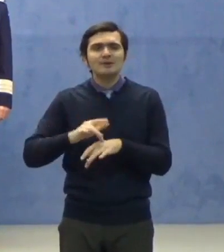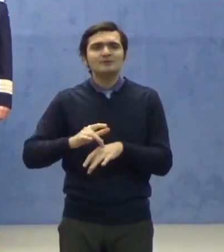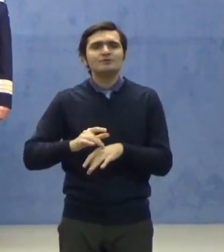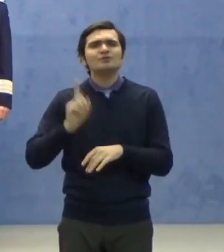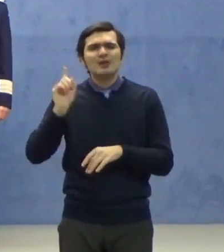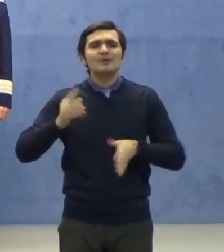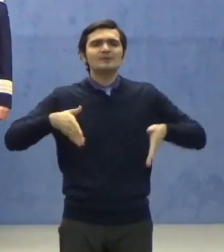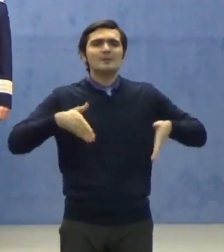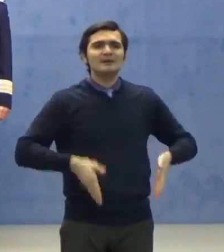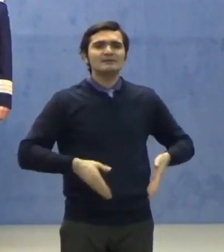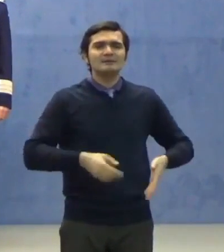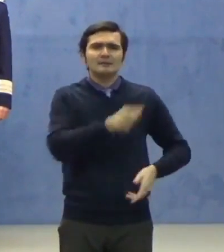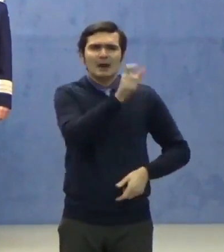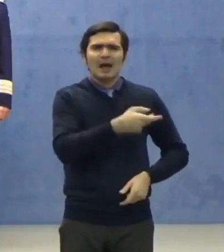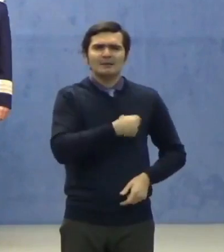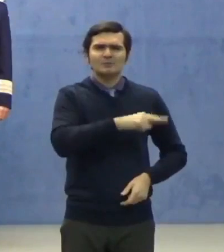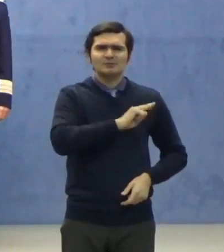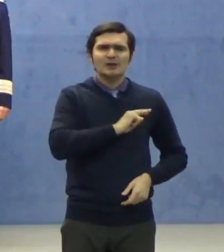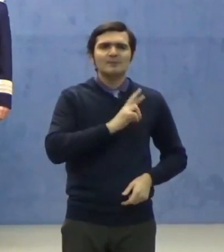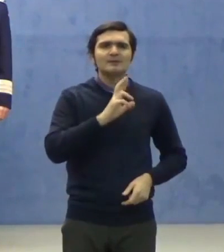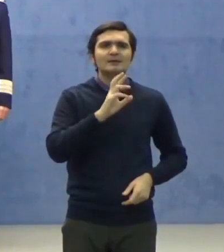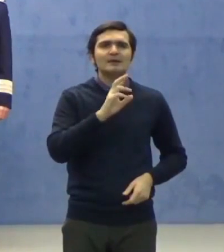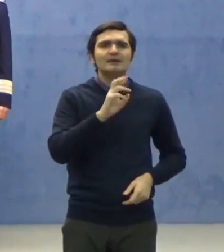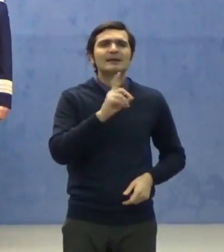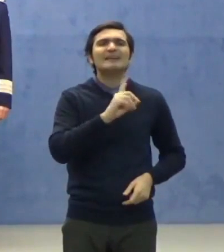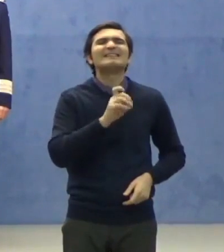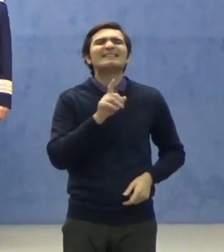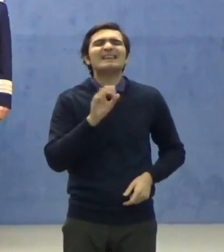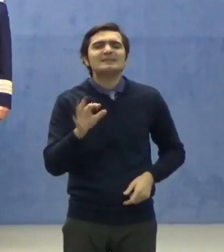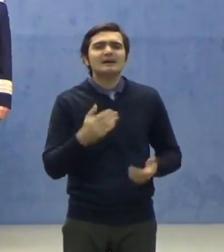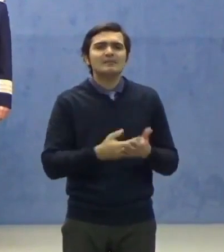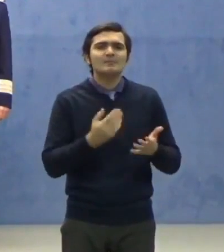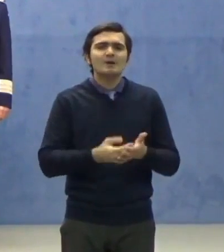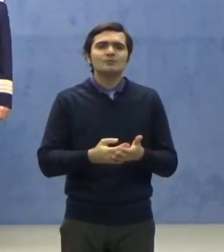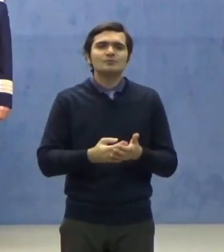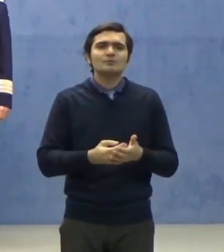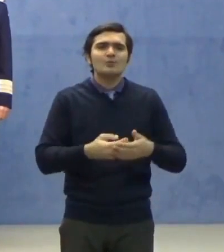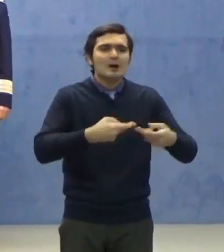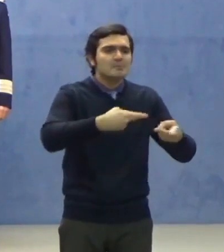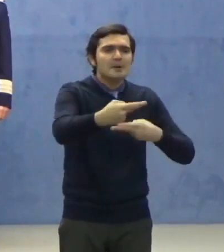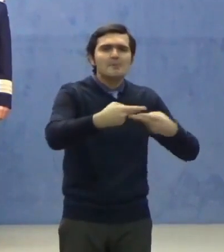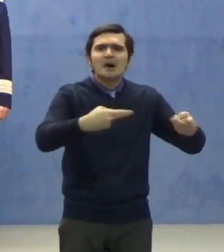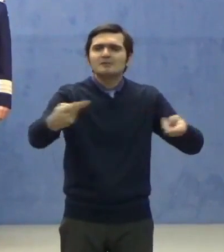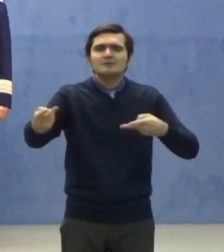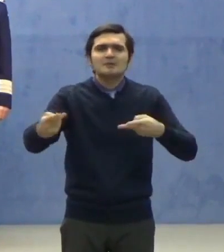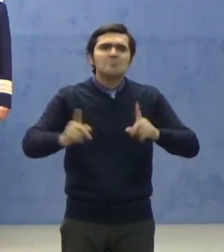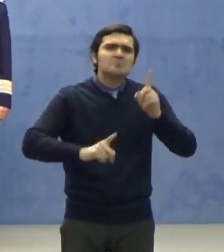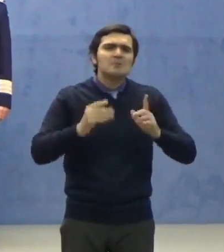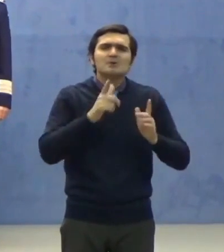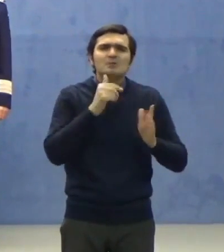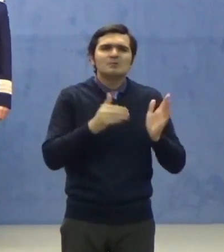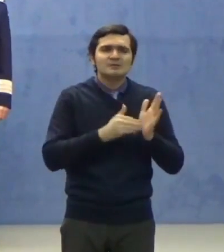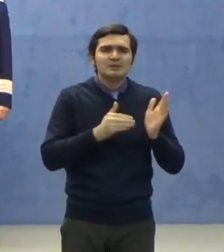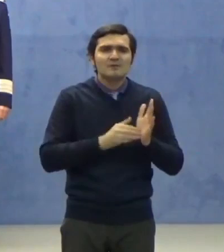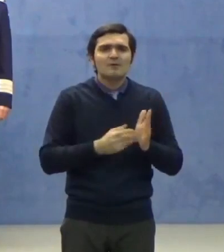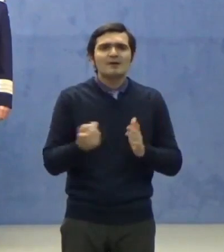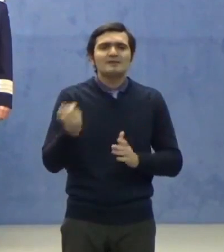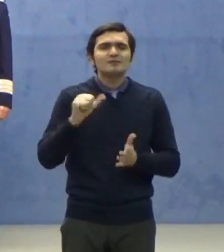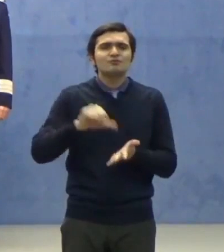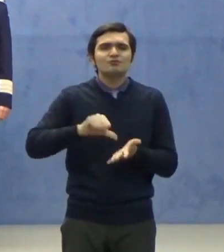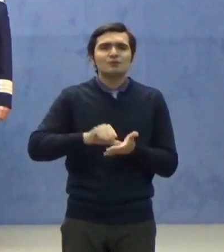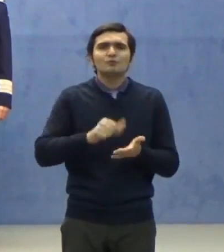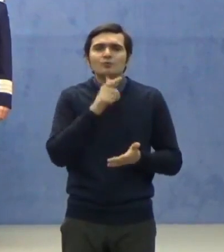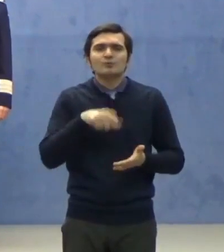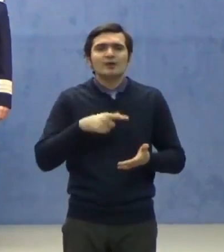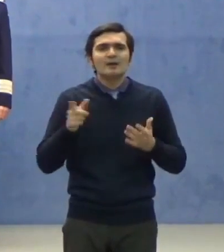responsabilii de rezidențiat în vederea lorii în evidență și repartizării în funcție de necesități din centrul în care se află la acest